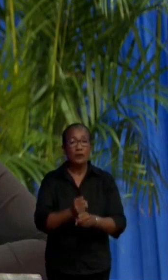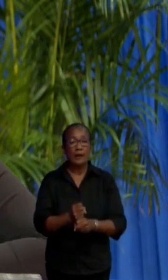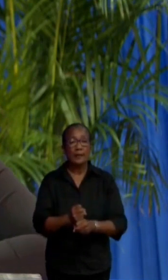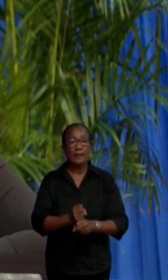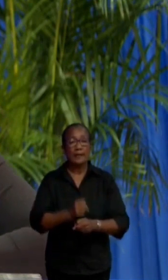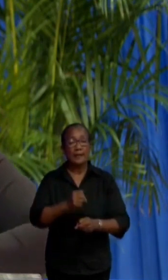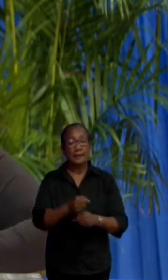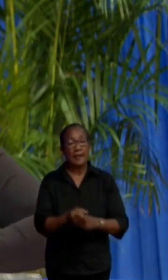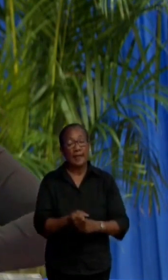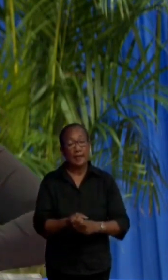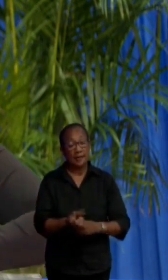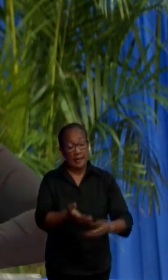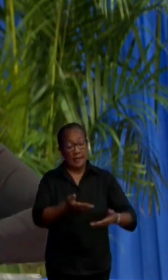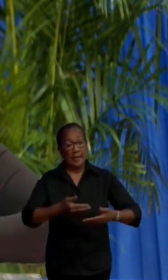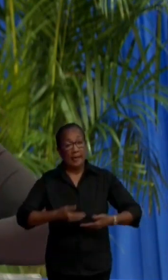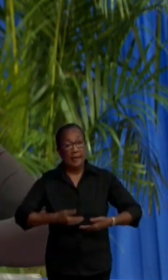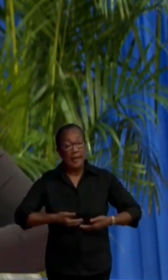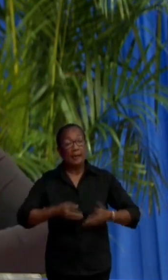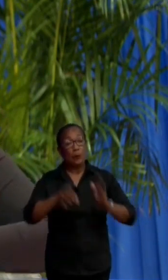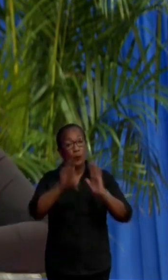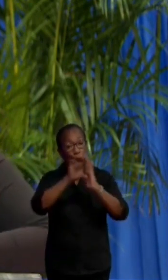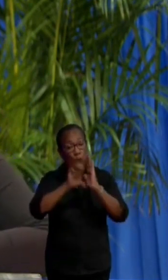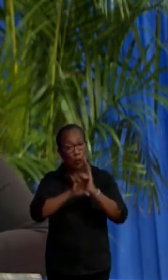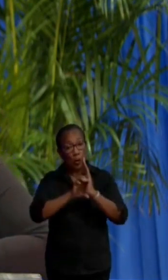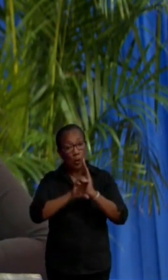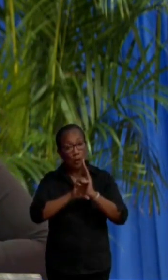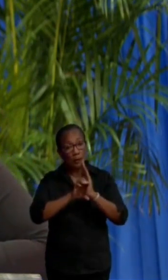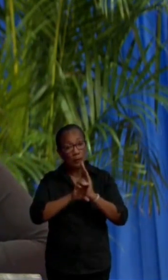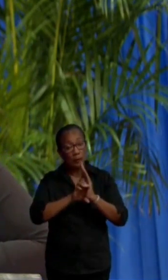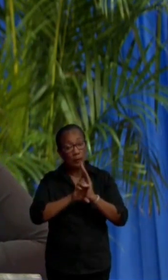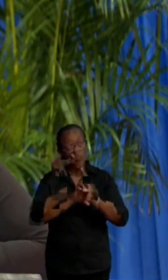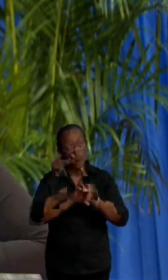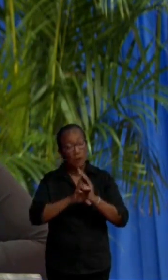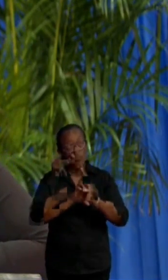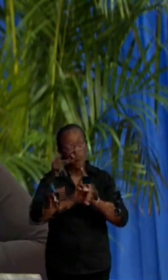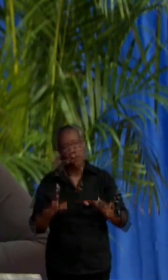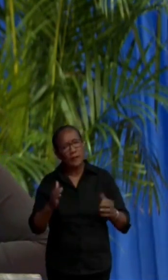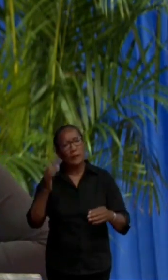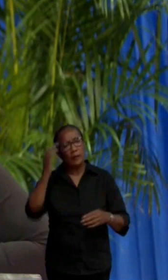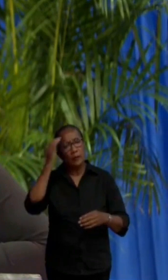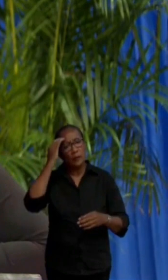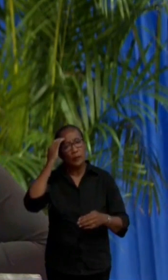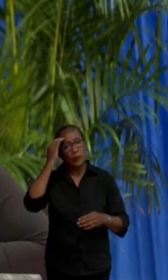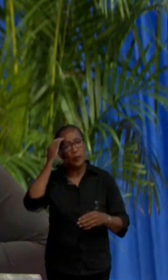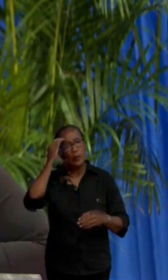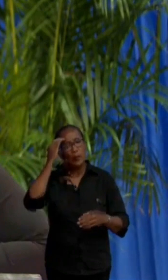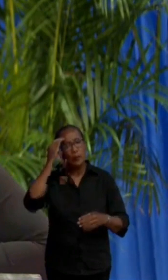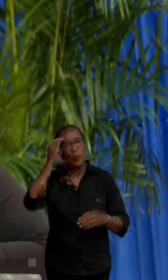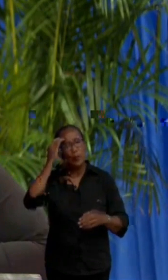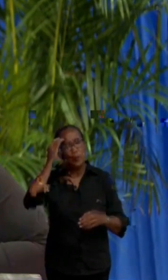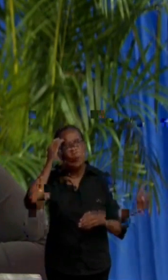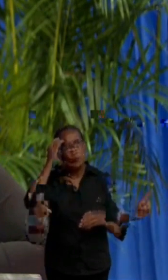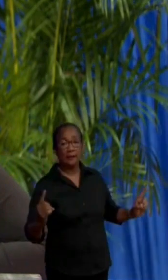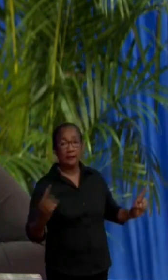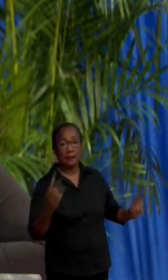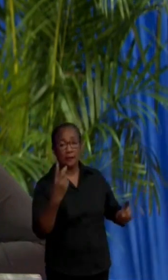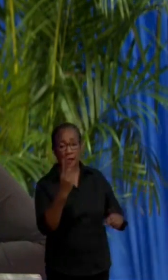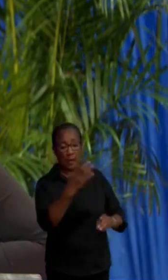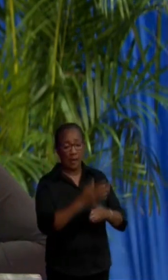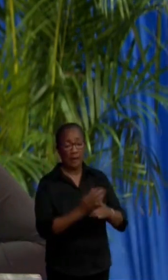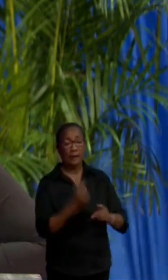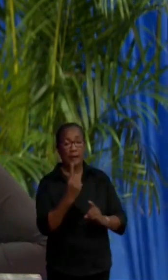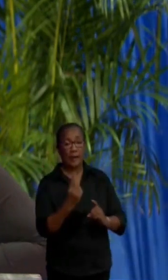Dus ik herhaal, u krijgt protocollen, eigenlijk de grote lijnen van u afstand, dat we anderhalve meter afstand